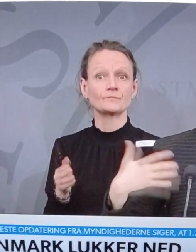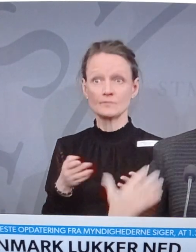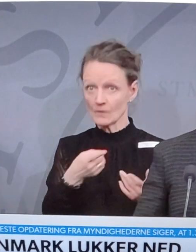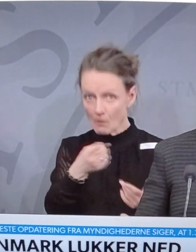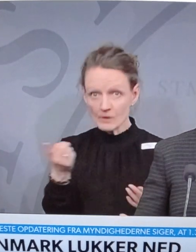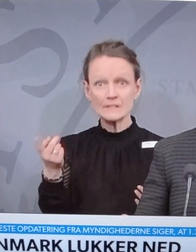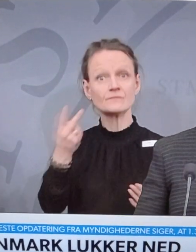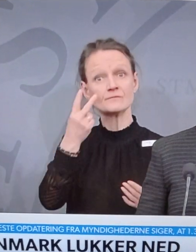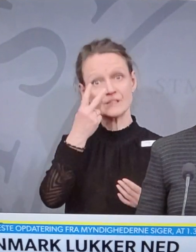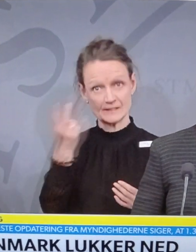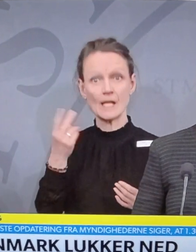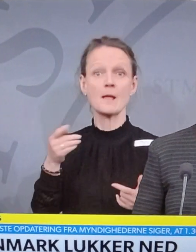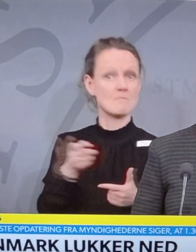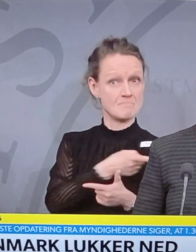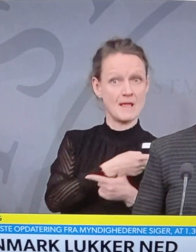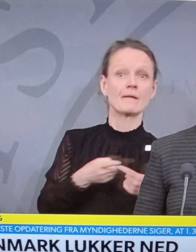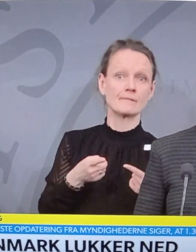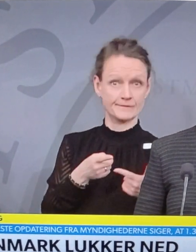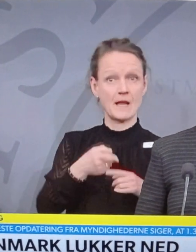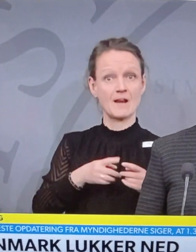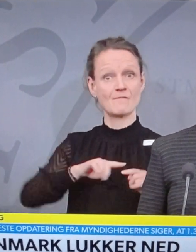begge elementer, hele vejen igennem.